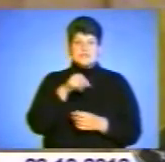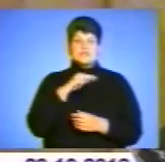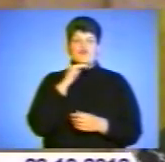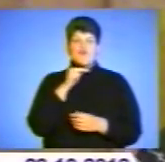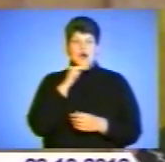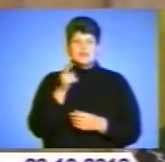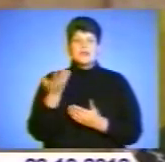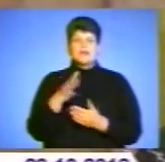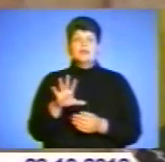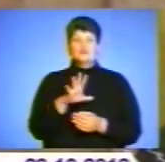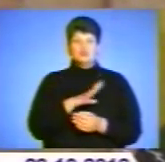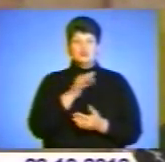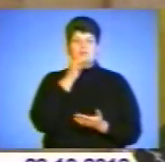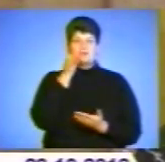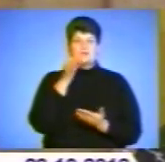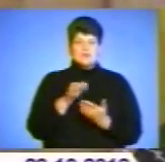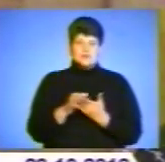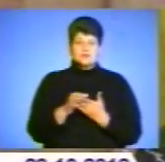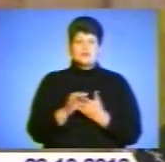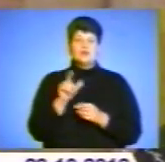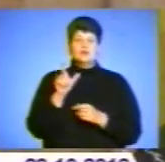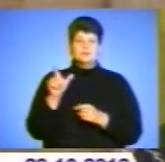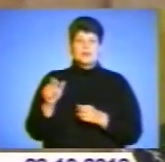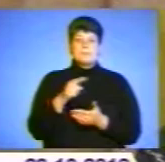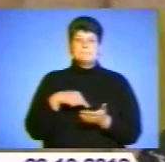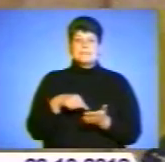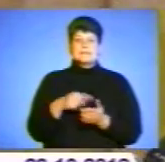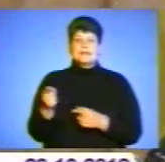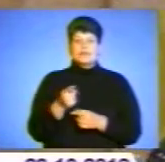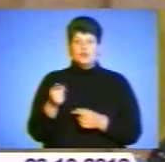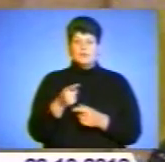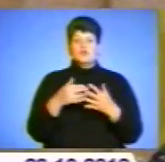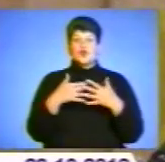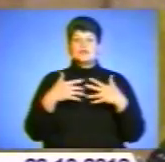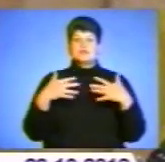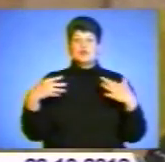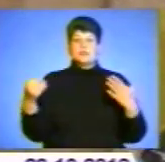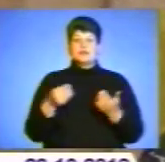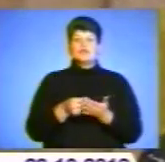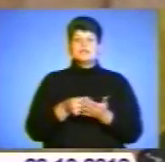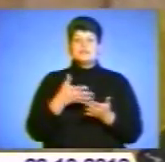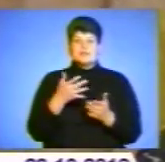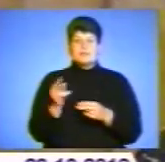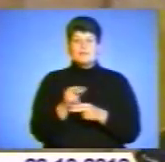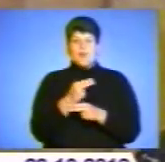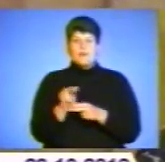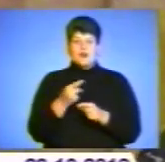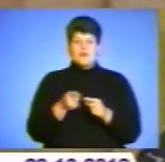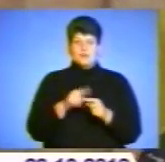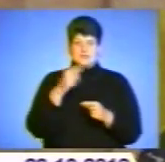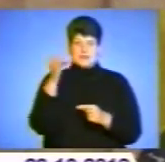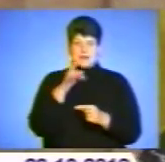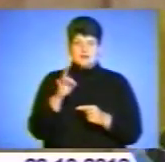були висловлені десь жителями міста Тернополь до асортименту чи цін, ми поправимо цього разу і буде